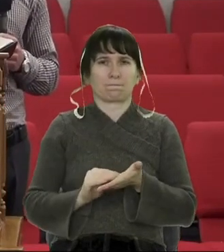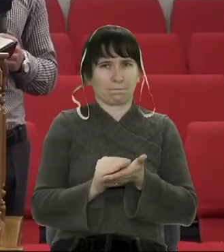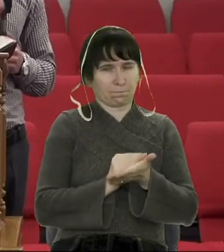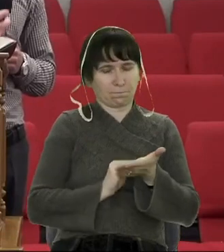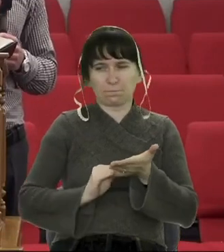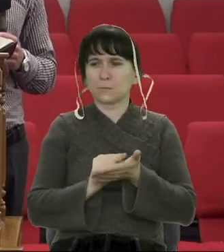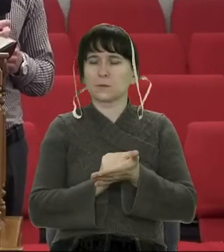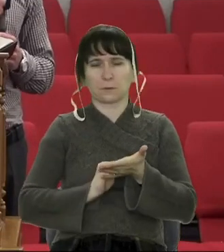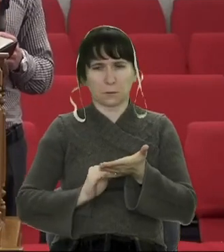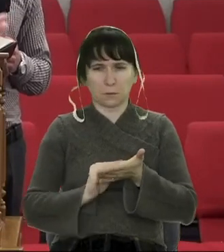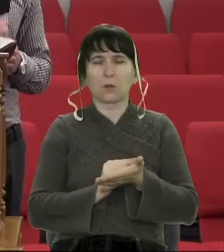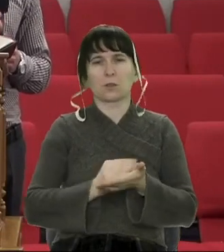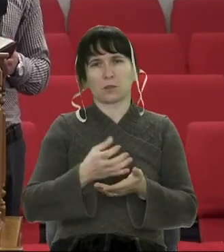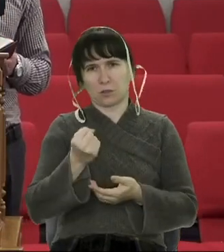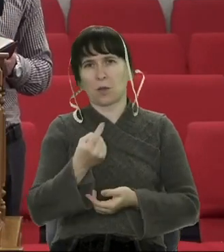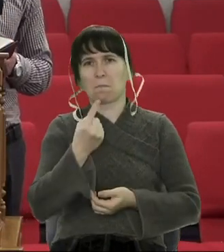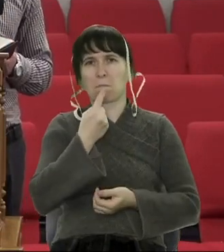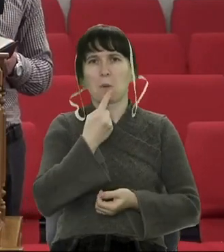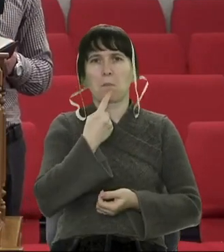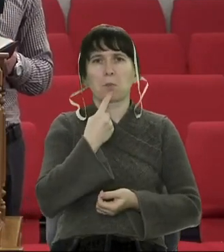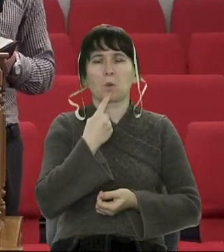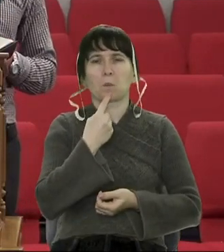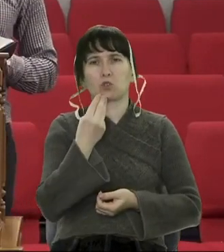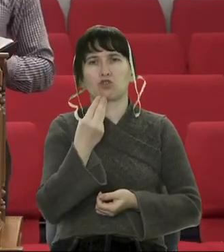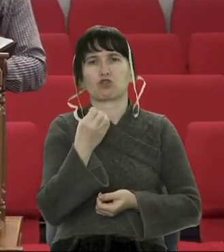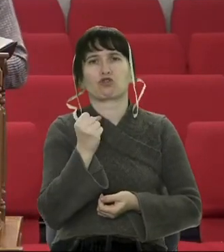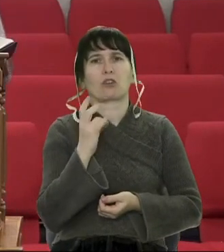Коли му вдруге давали ще раз шанс.